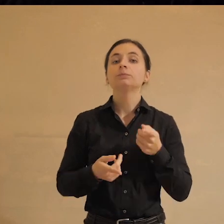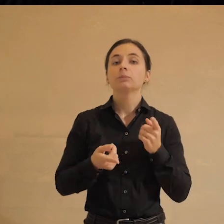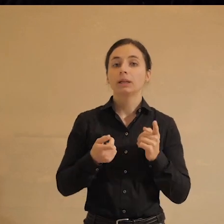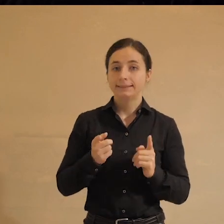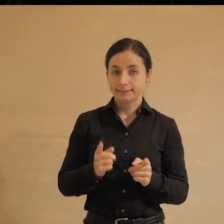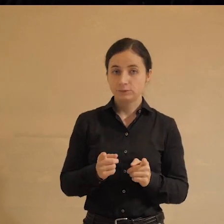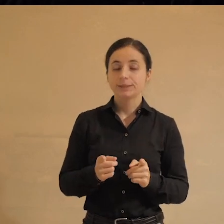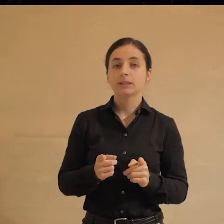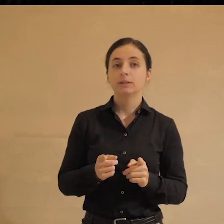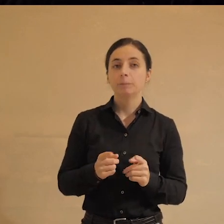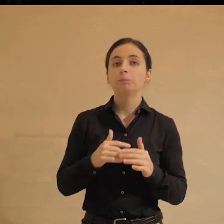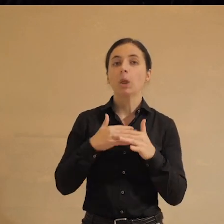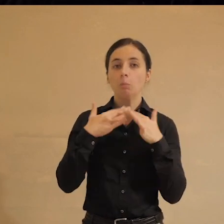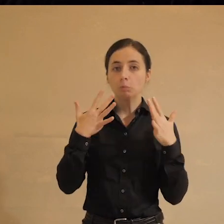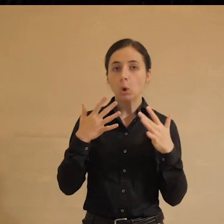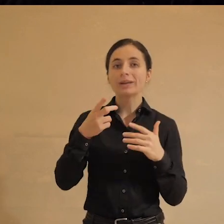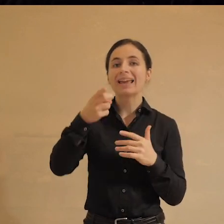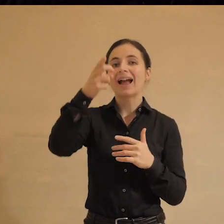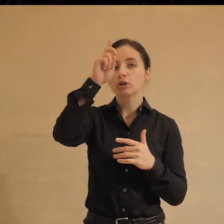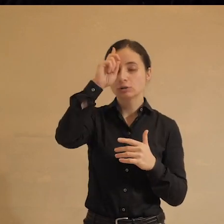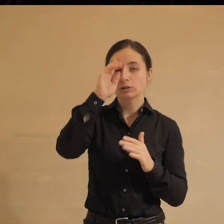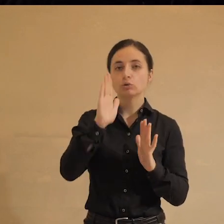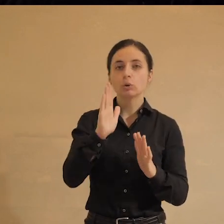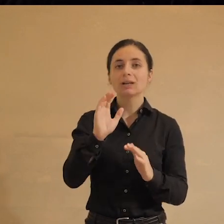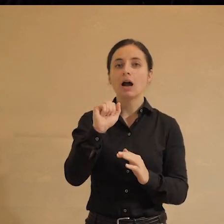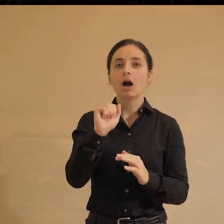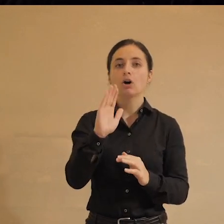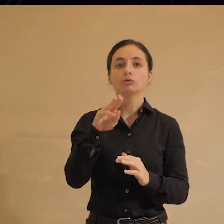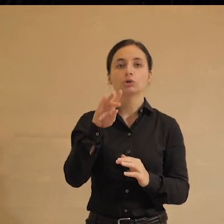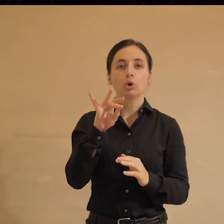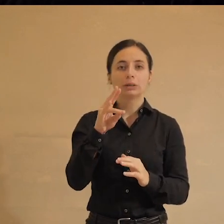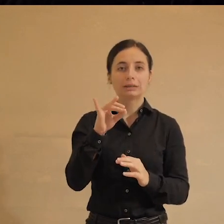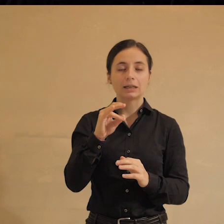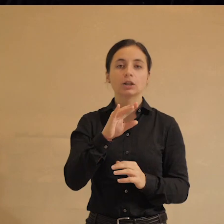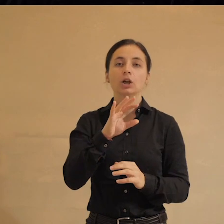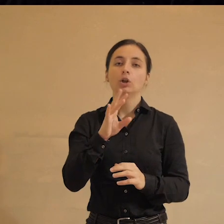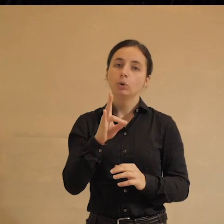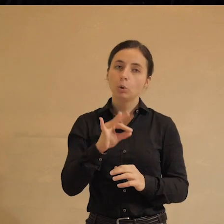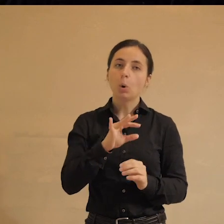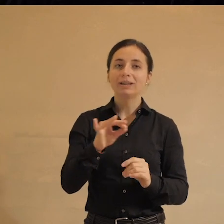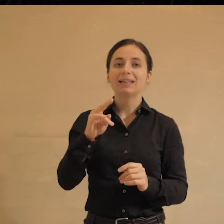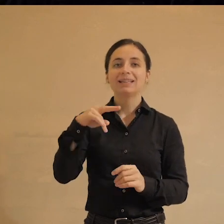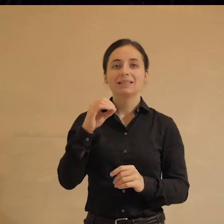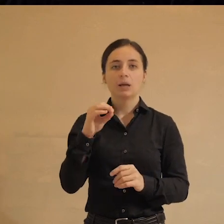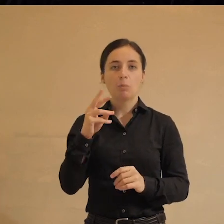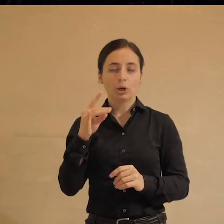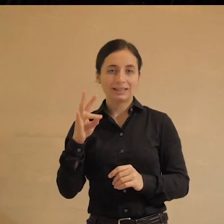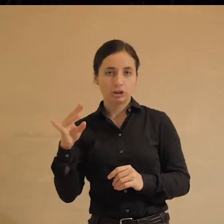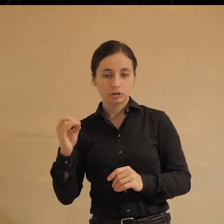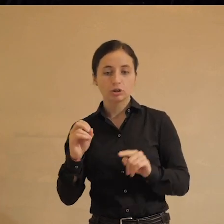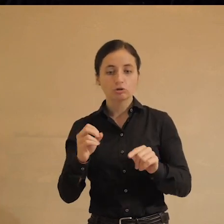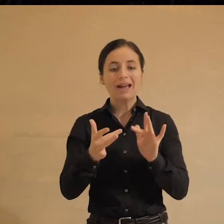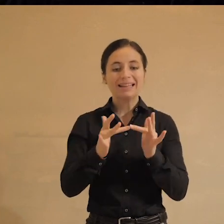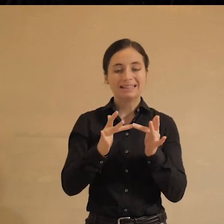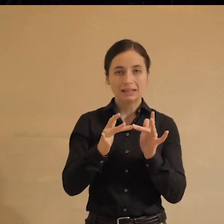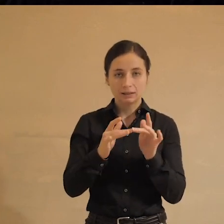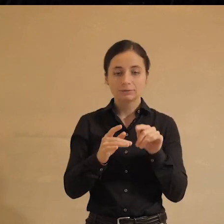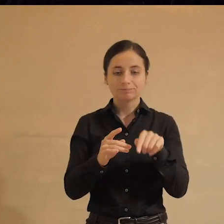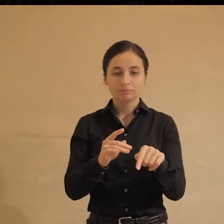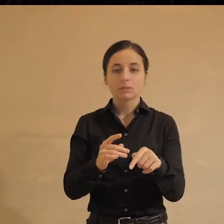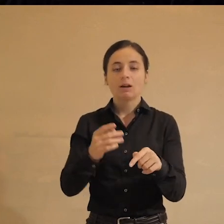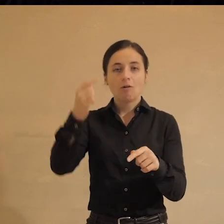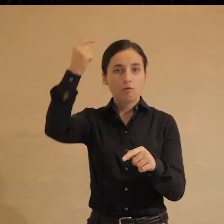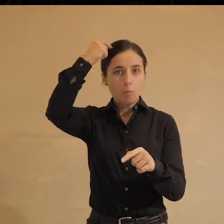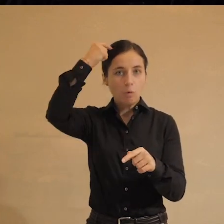Действительно, многие государства, не только авторитарные, но и демократические, обвиняют интернет в том, что через интернет к ним